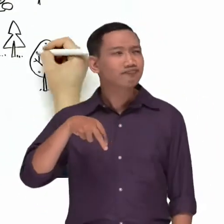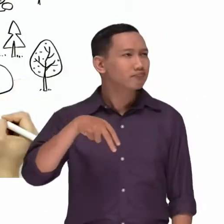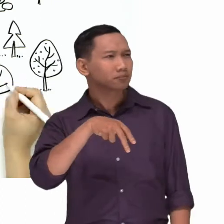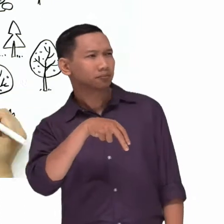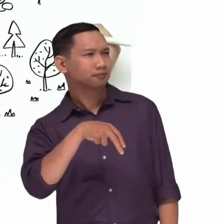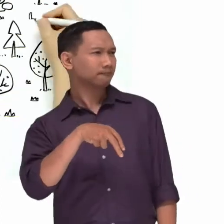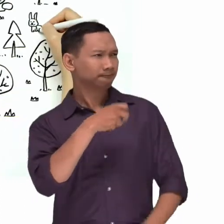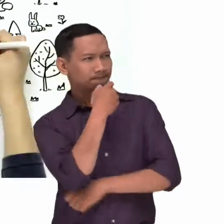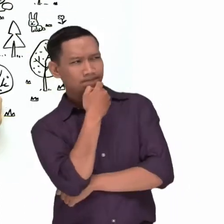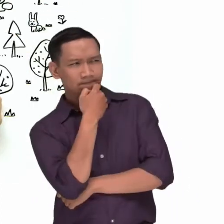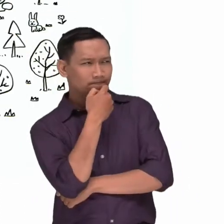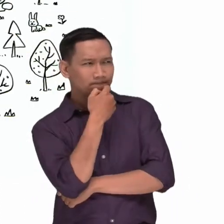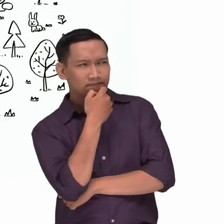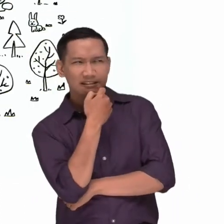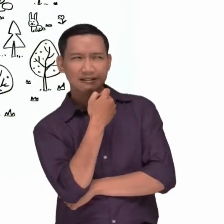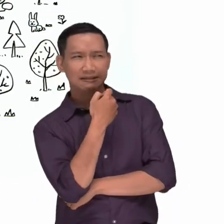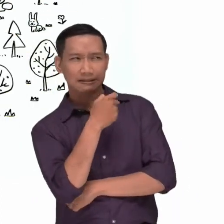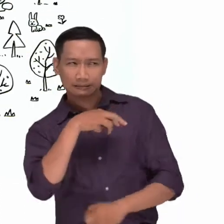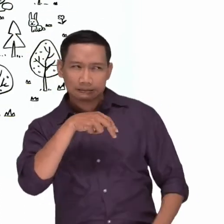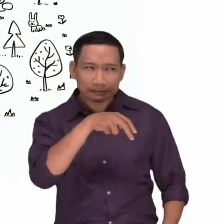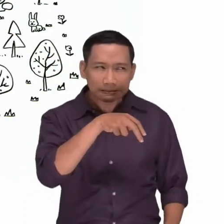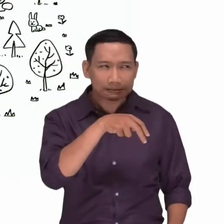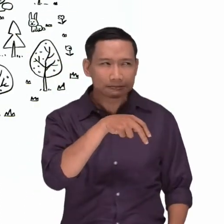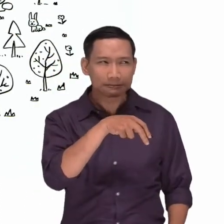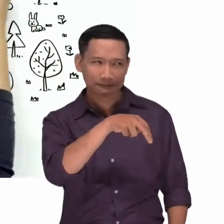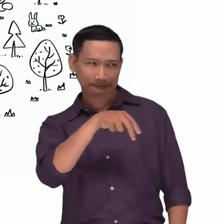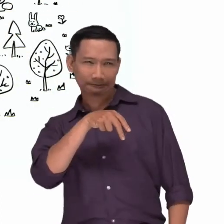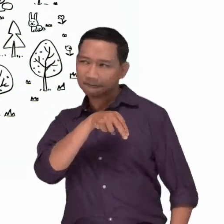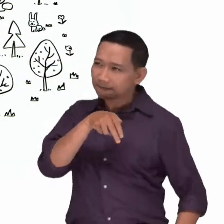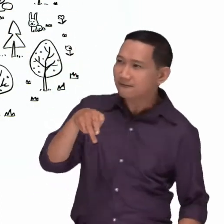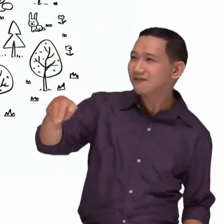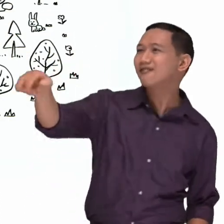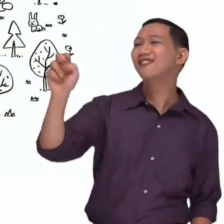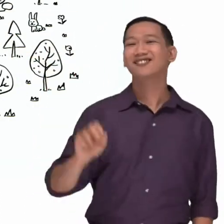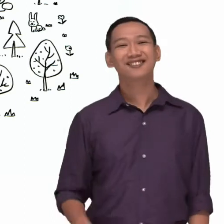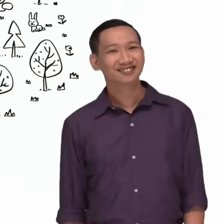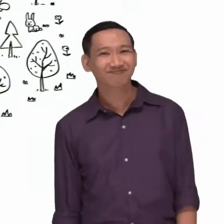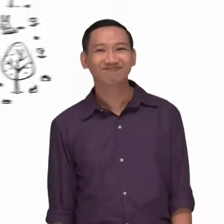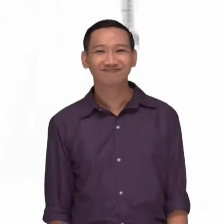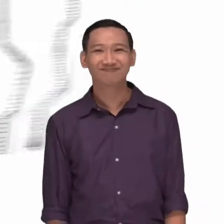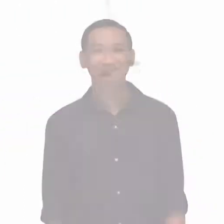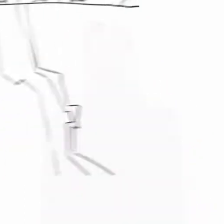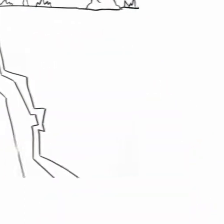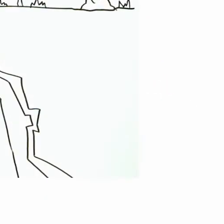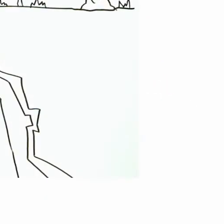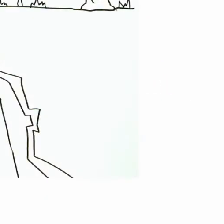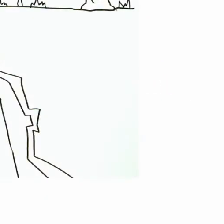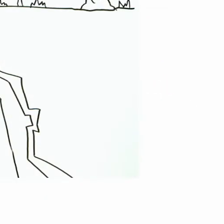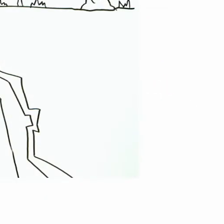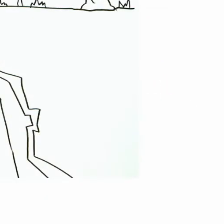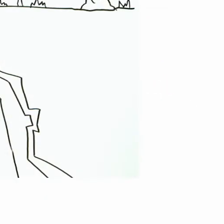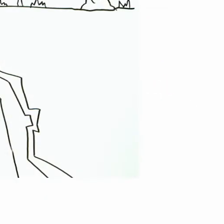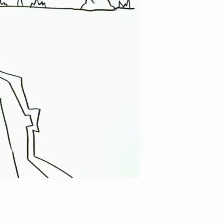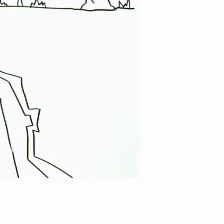cảnh nào có thể khiến bạn bị ép làm điều xấu Nếu thấy có nguy hiểm trên đường thì đừng song tới Hãy tìm đường khác để tránh